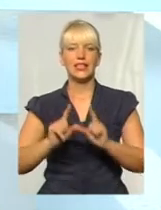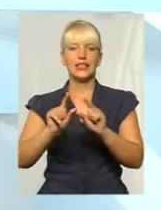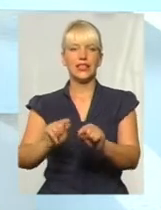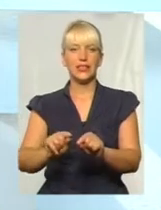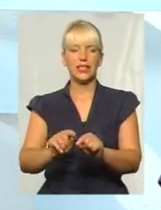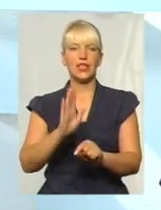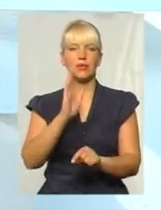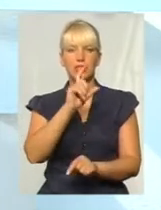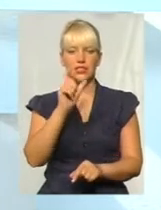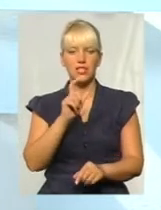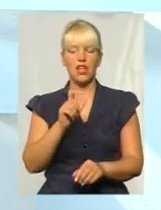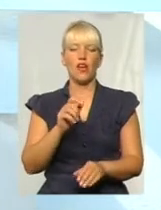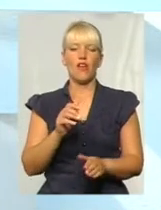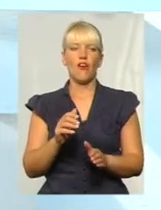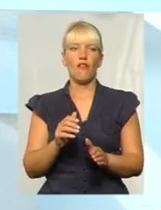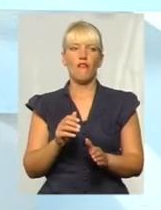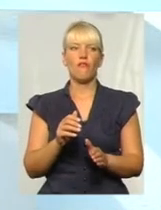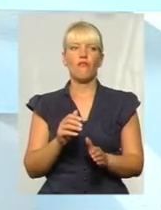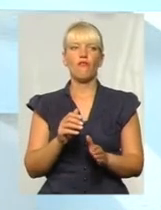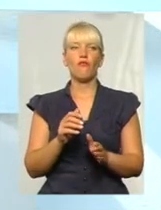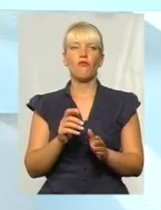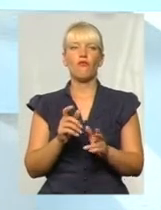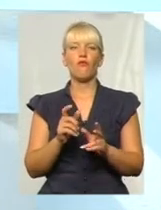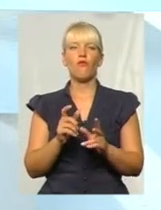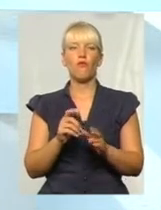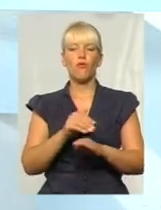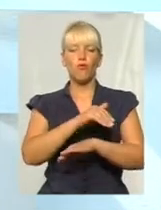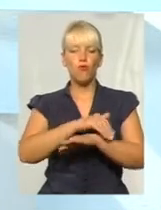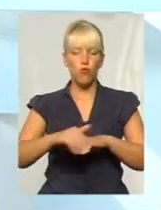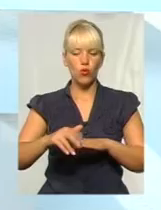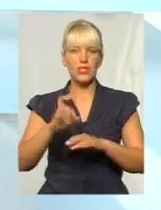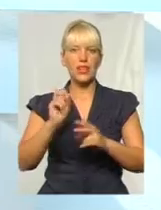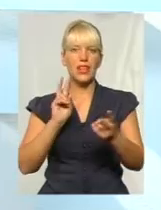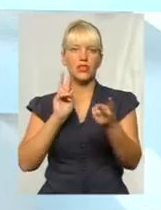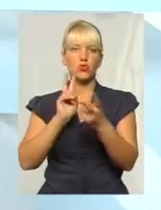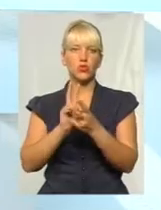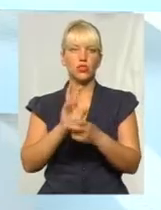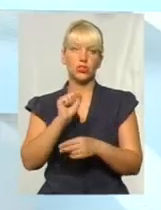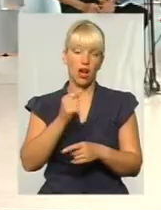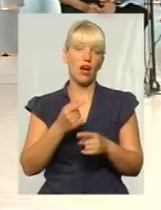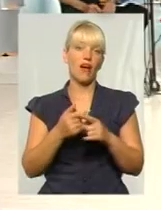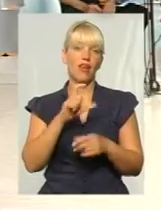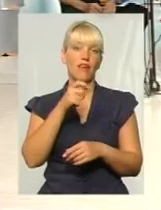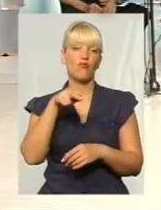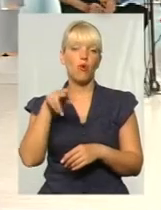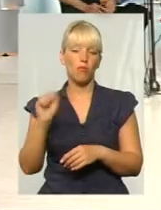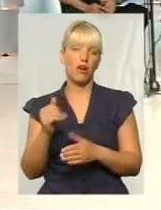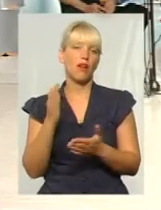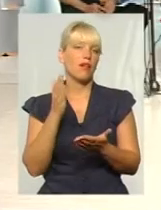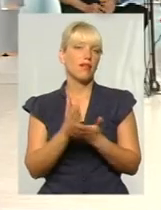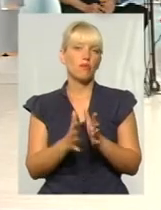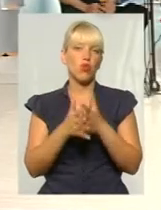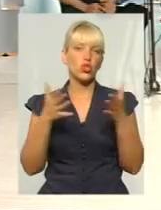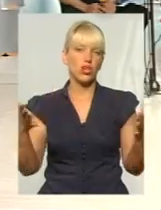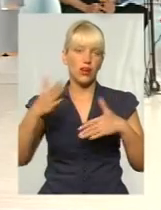одностороннім рухом на зустріч. Напевно, такого в правилах нема. От бачите, а в Європі це досить поширена практика, і навіть у